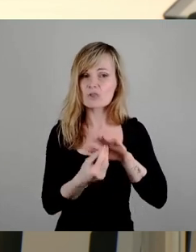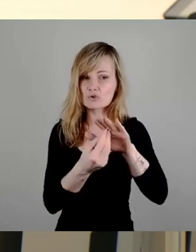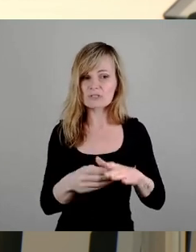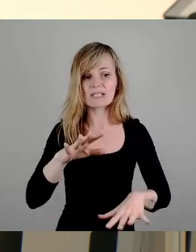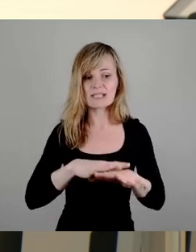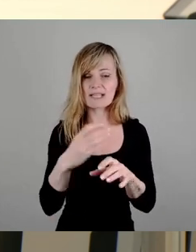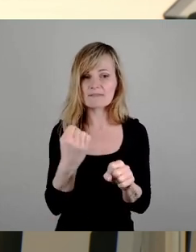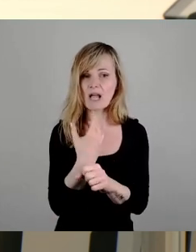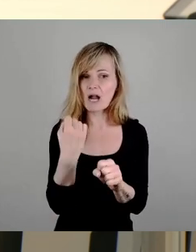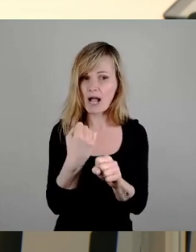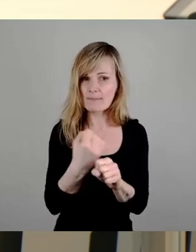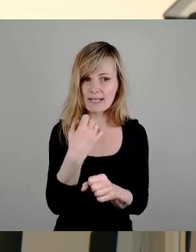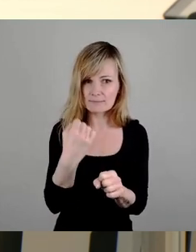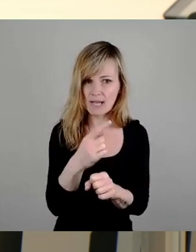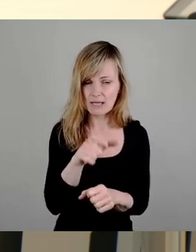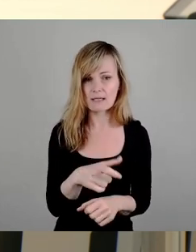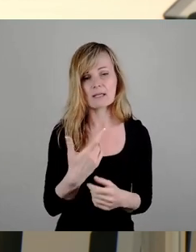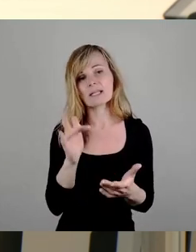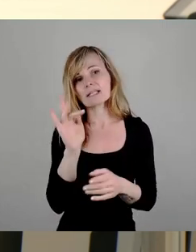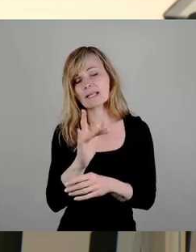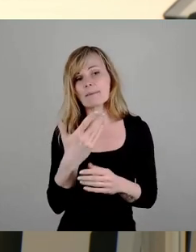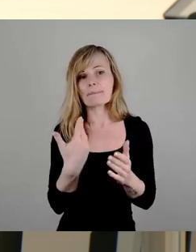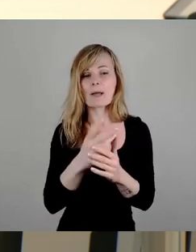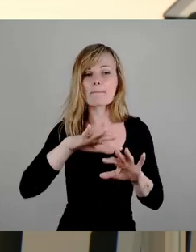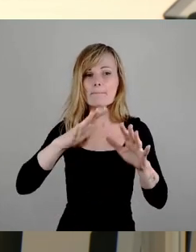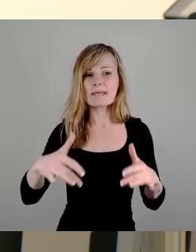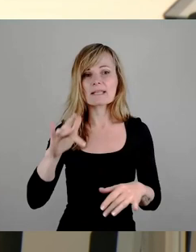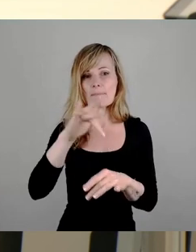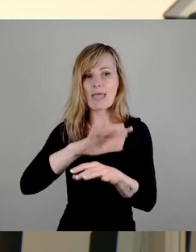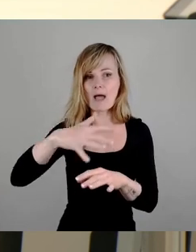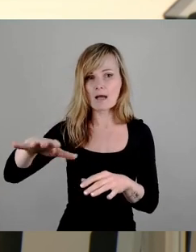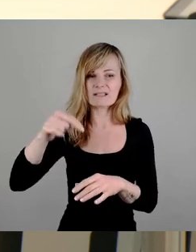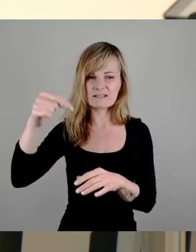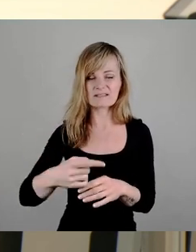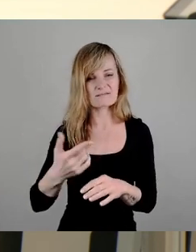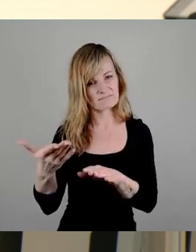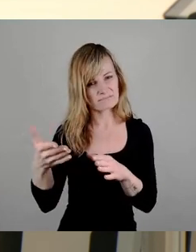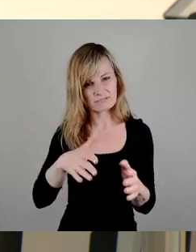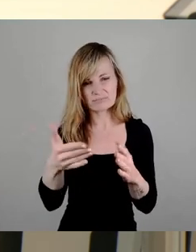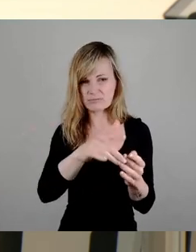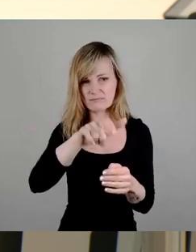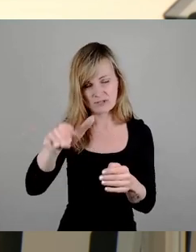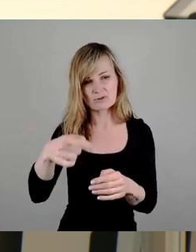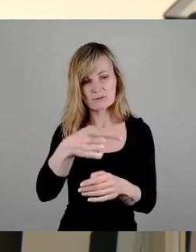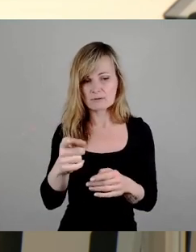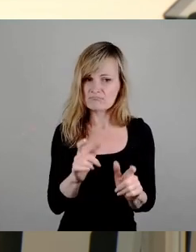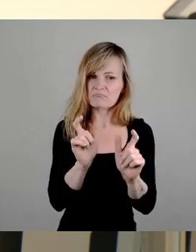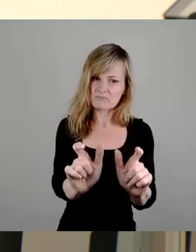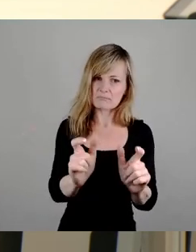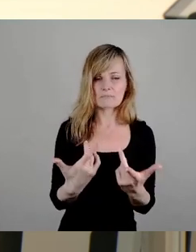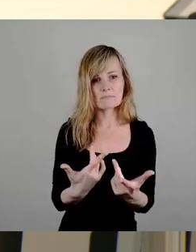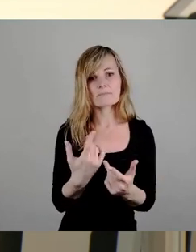machen, um gegen tödliche Fluchtwege über das Mittelmeer vorzugehen. Da stand drin, dass wir uns als Stadt Dresden dabei